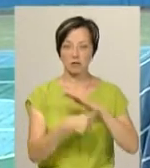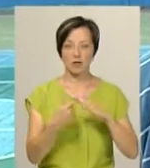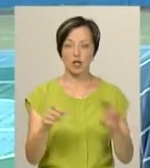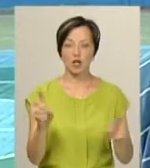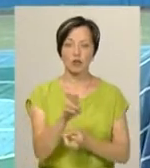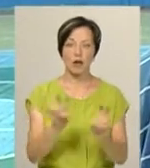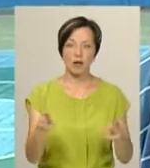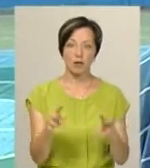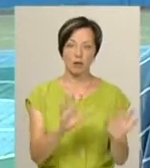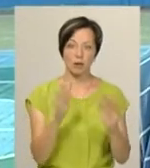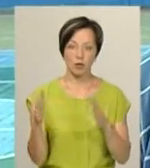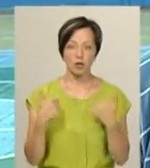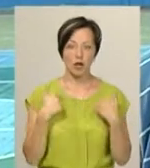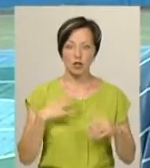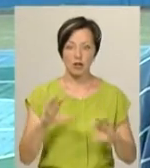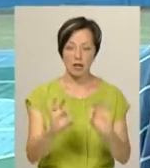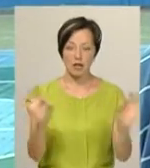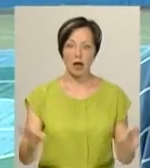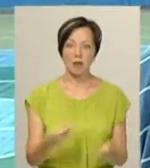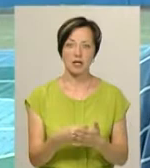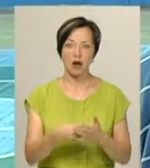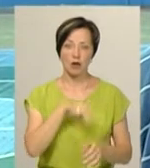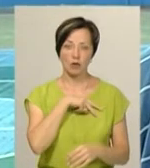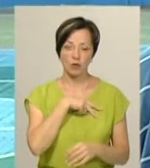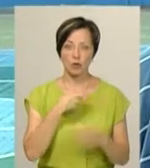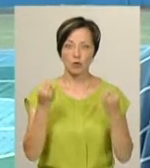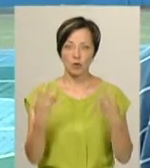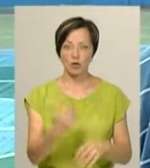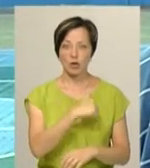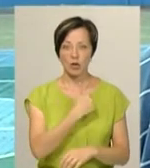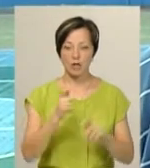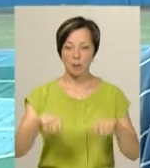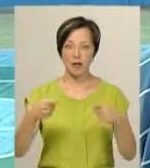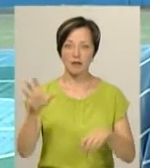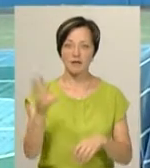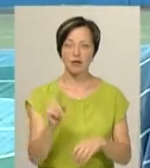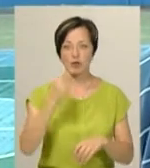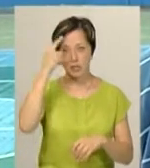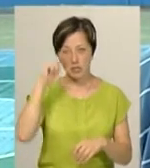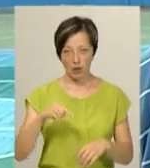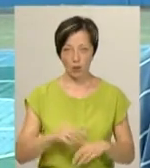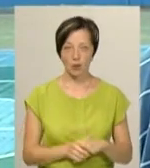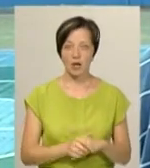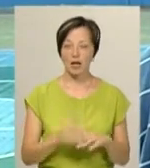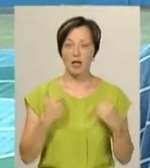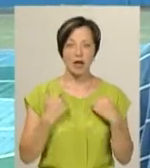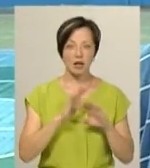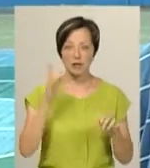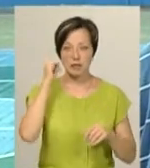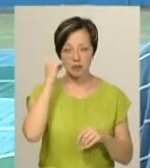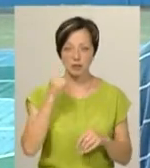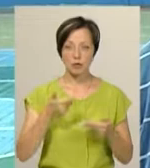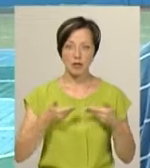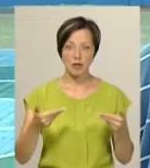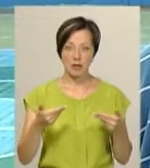непотрібних пригод. Я не чекав ніякої матеріальної віддачі, просто хотів передати все, що знаю і вмію. І не замислювався, що